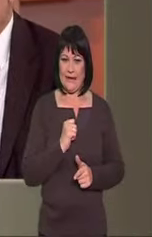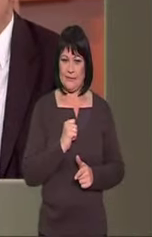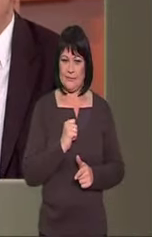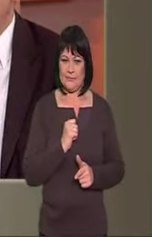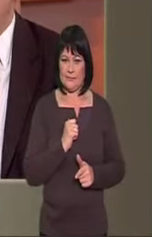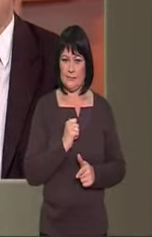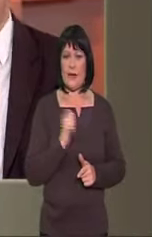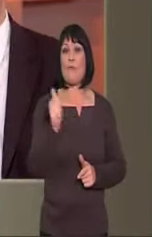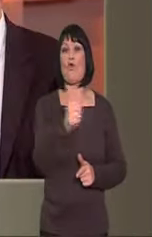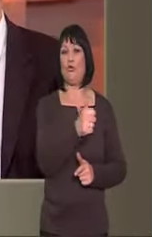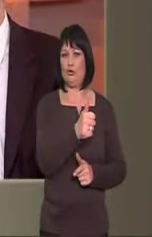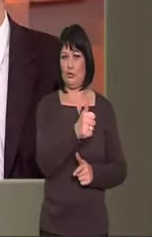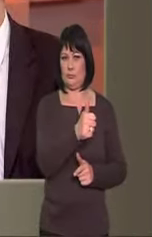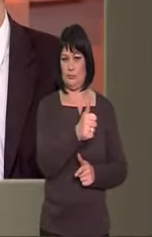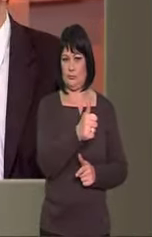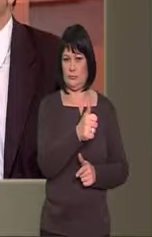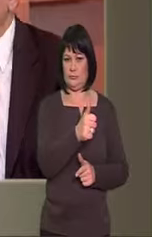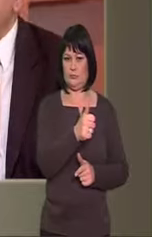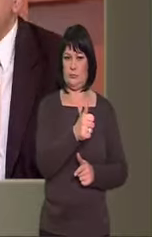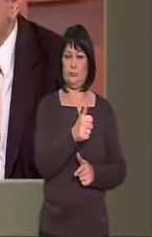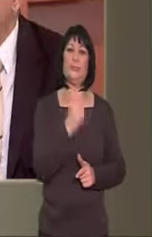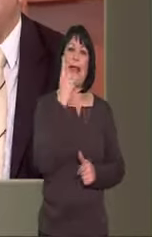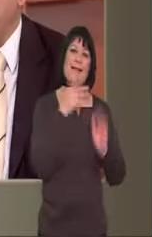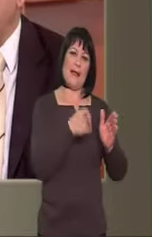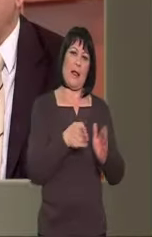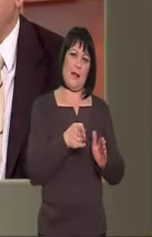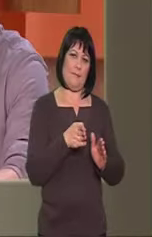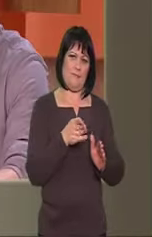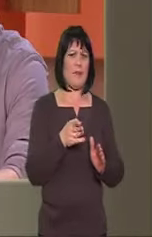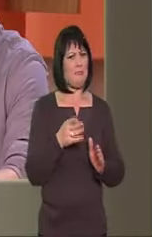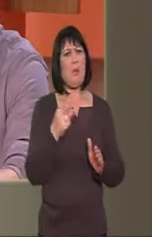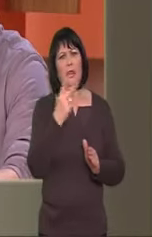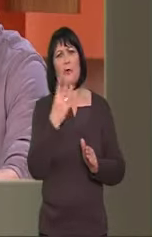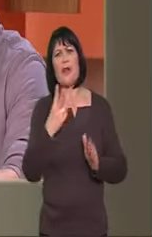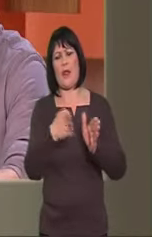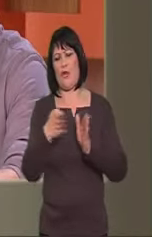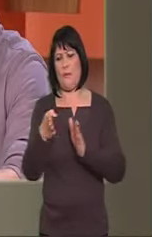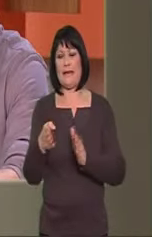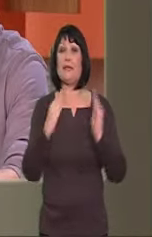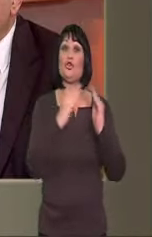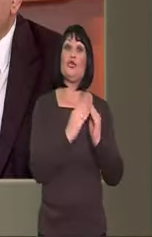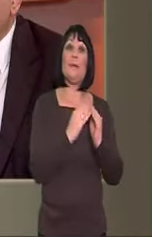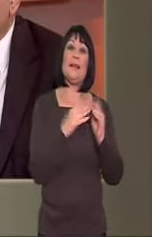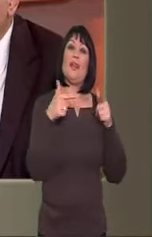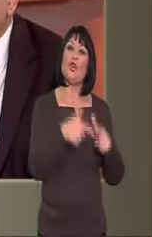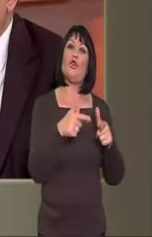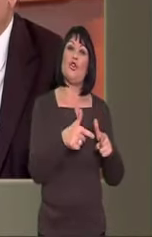ακόμη και σε μη μονόκληνο, που με το μονόκληνο πρέπει να συγκρίνουμε, αλλά ακόμη και σε μη μονόκληνο, το κόστος της κατοίκο νοσηλείας θα ήταν λιγότερο από το 1 τρίτο.